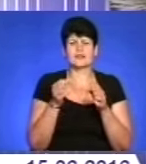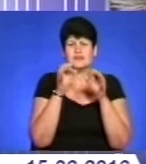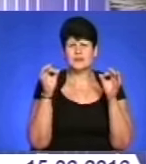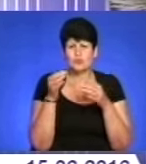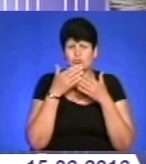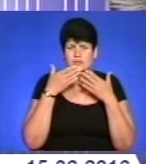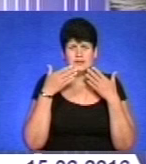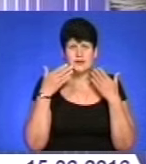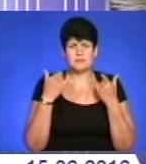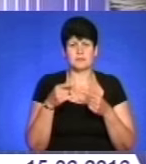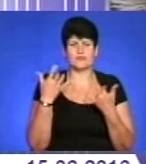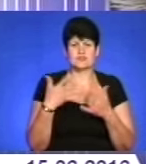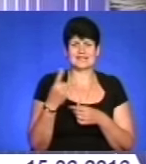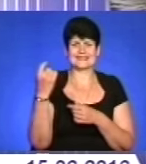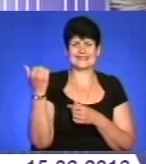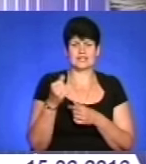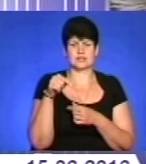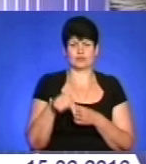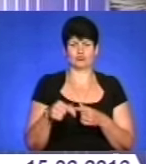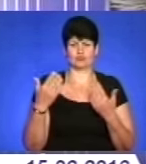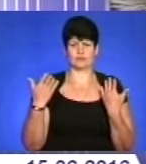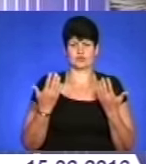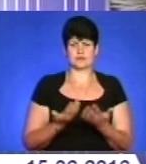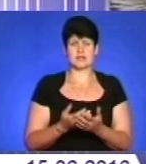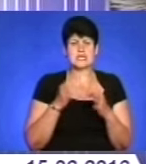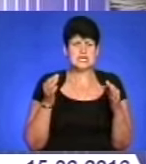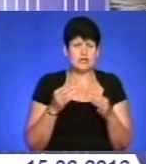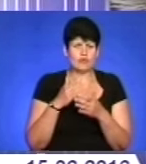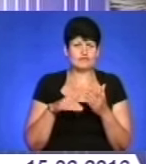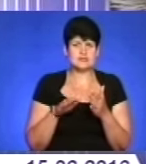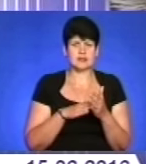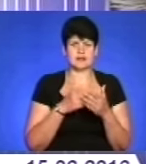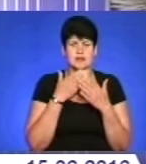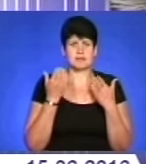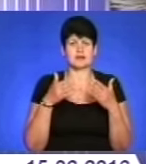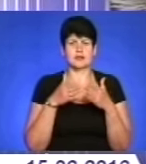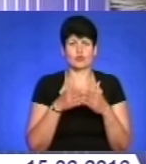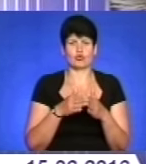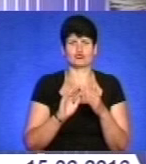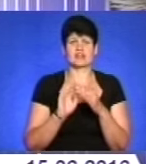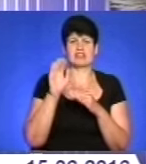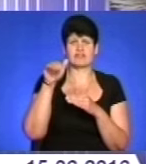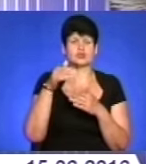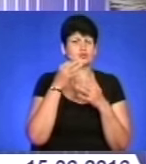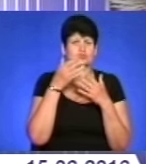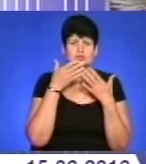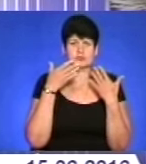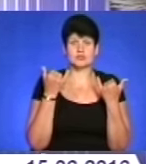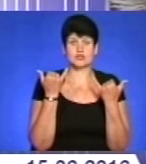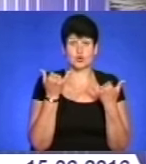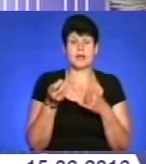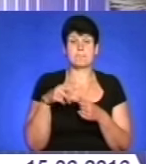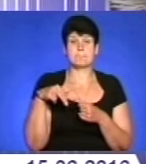немає, ми вже ту тиждень більше відпочиваємо. Ні вишок, ні лодок, нічого немає. І сьогодні ми от